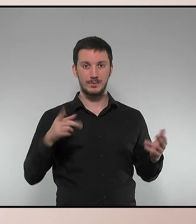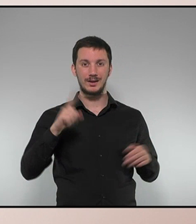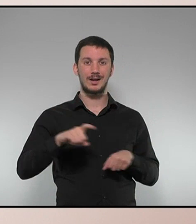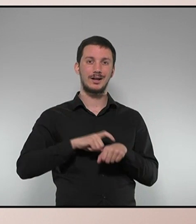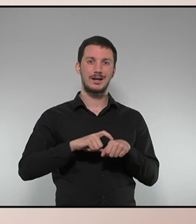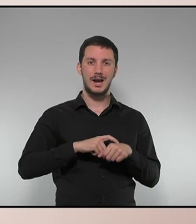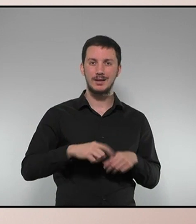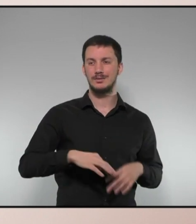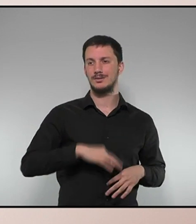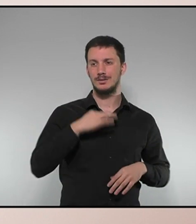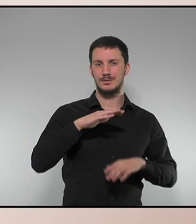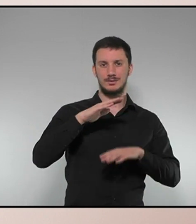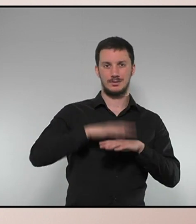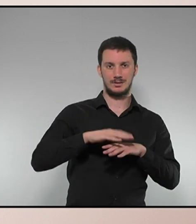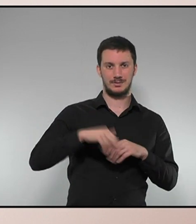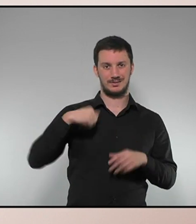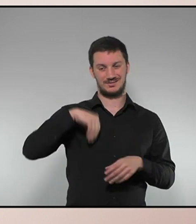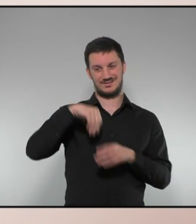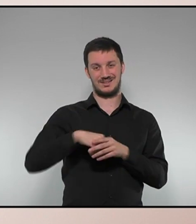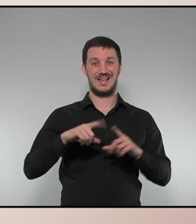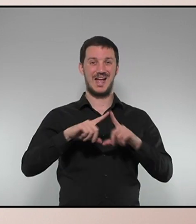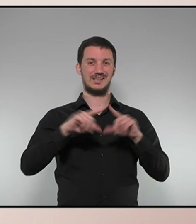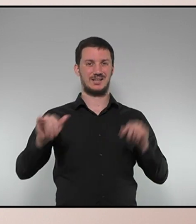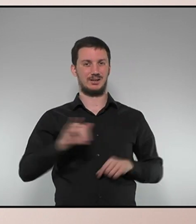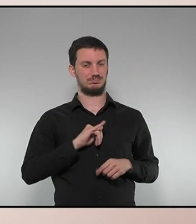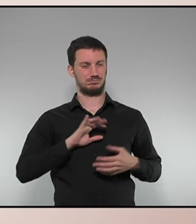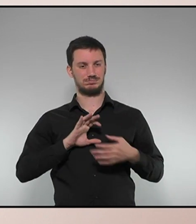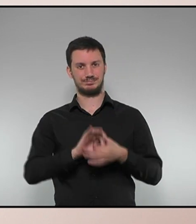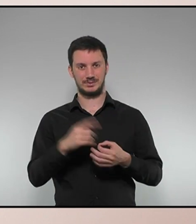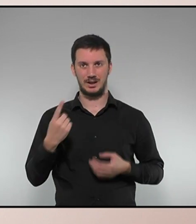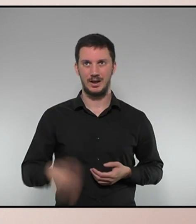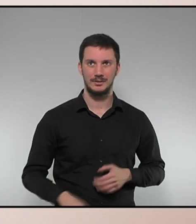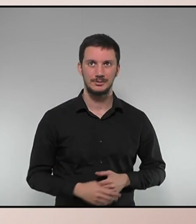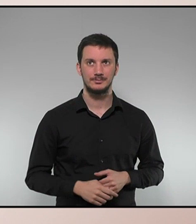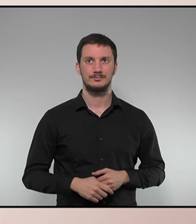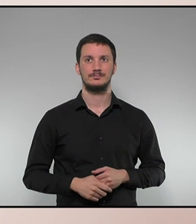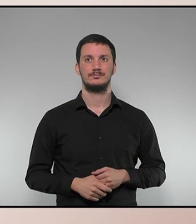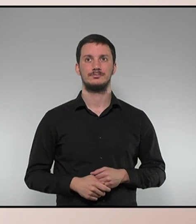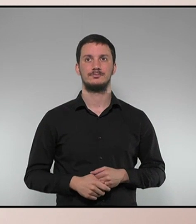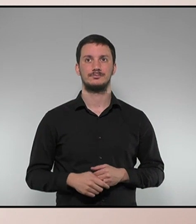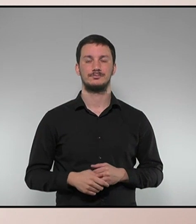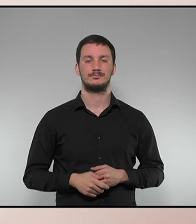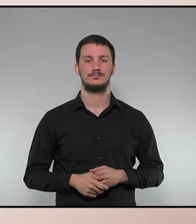cívic i polític de les sigles històriques d'Esquerra Republicana. President, la situació